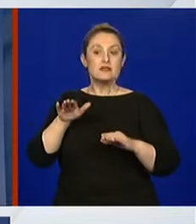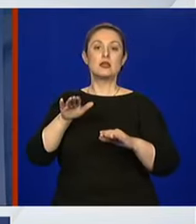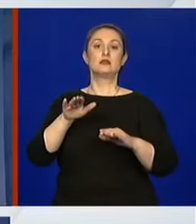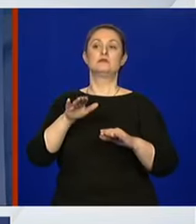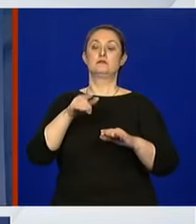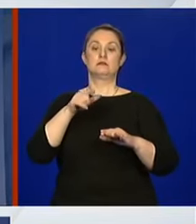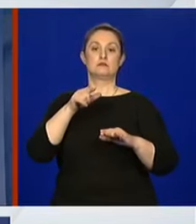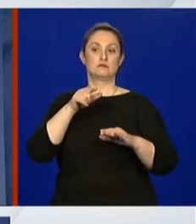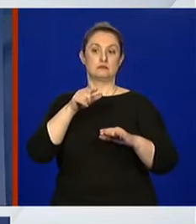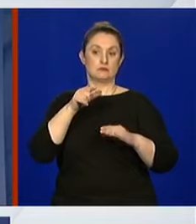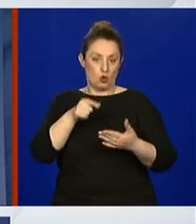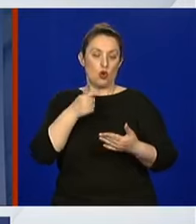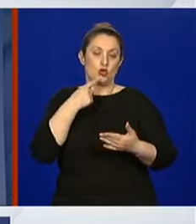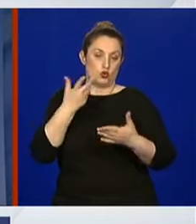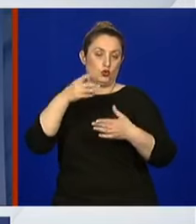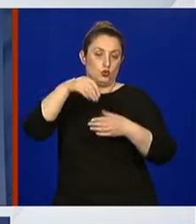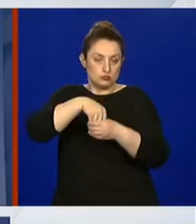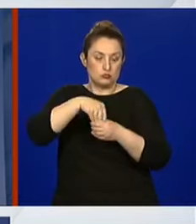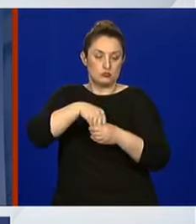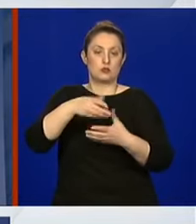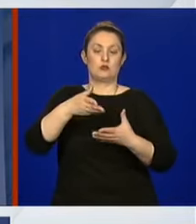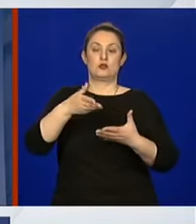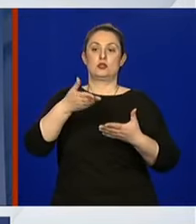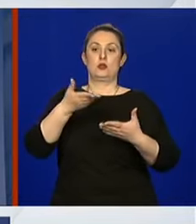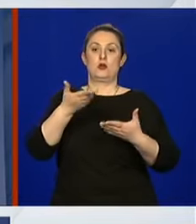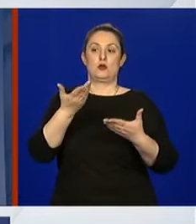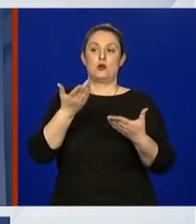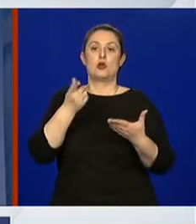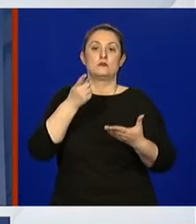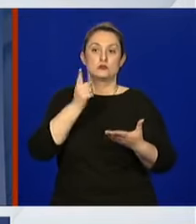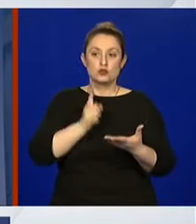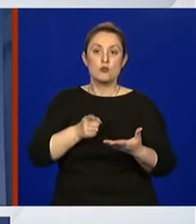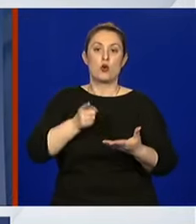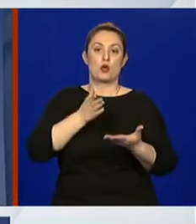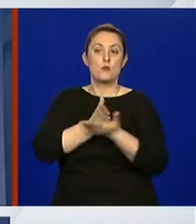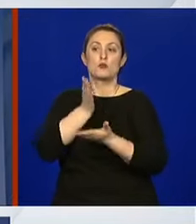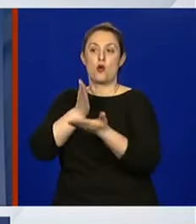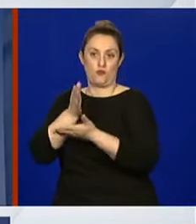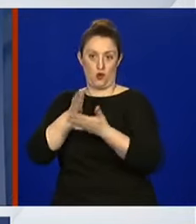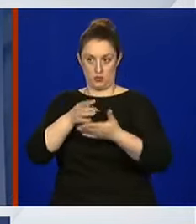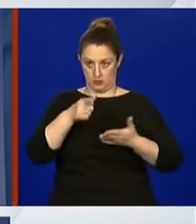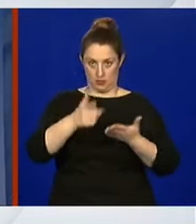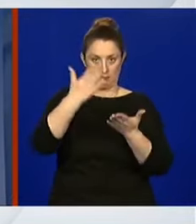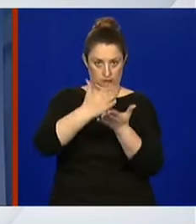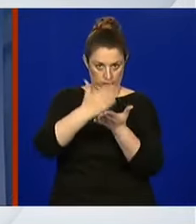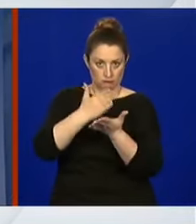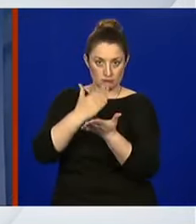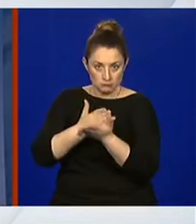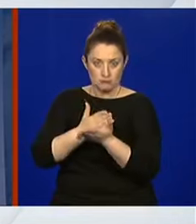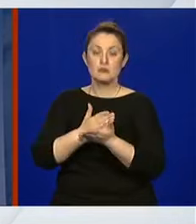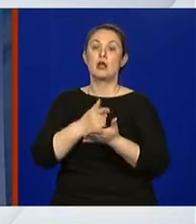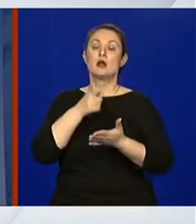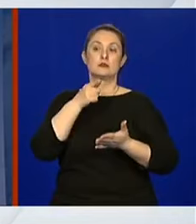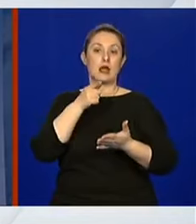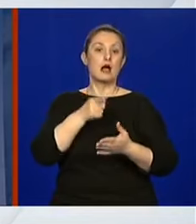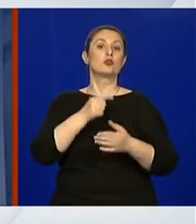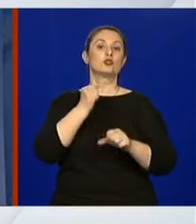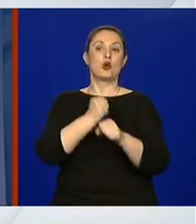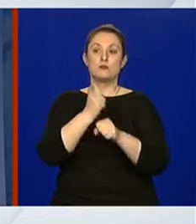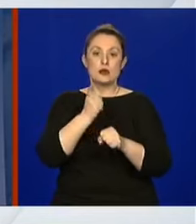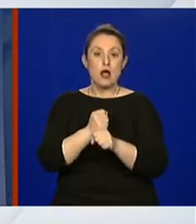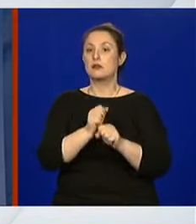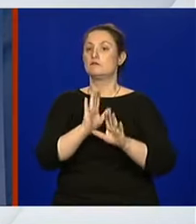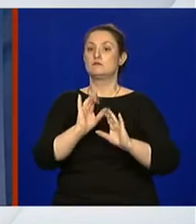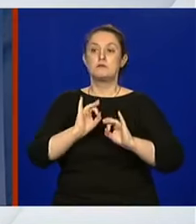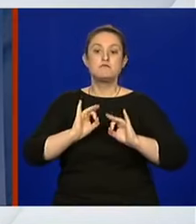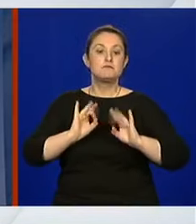tiče i koji su na neki način dužni provoditi te mjere, rade bez nekih